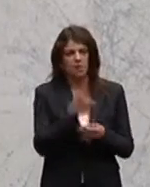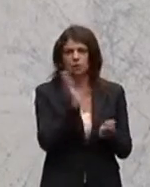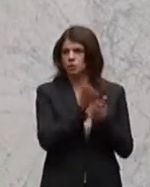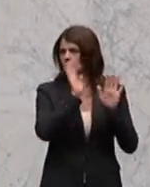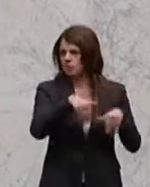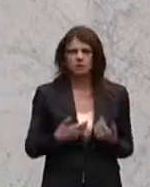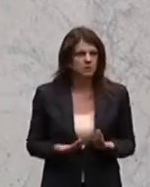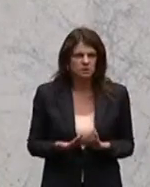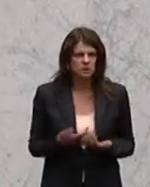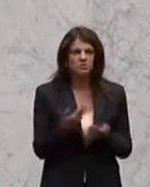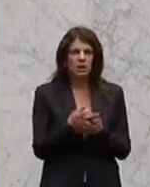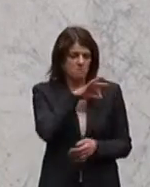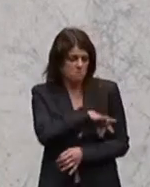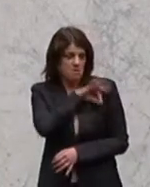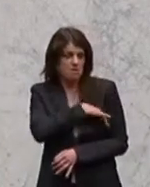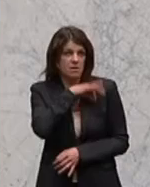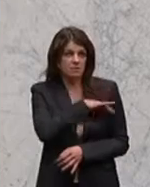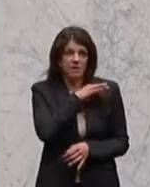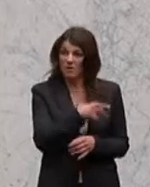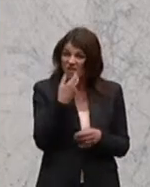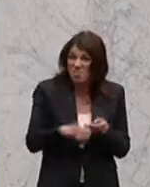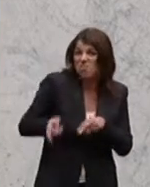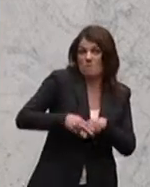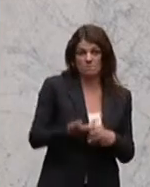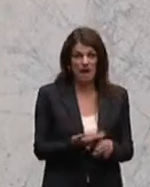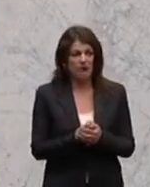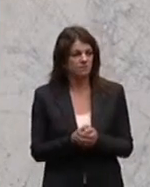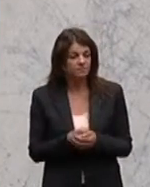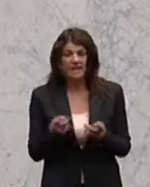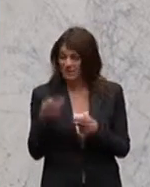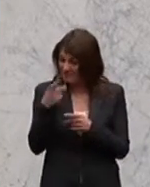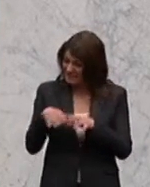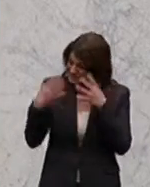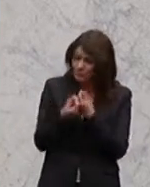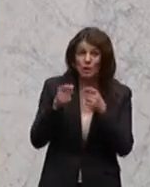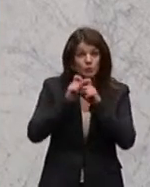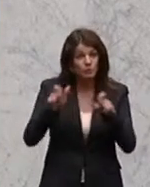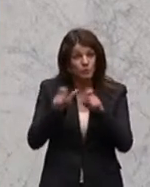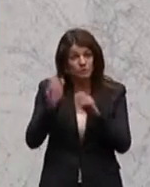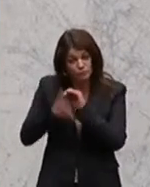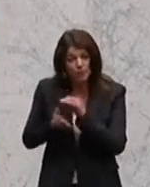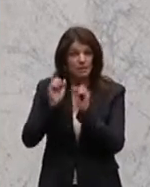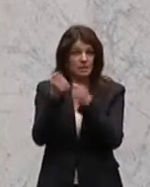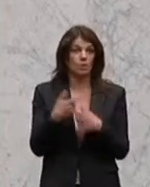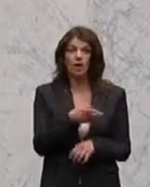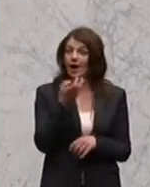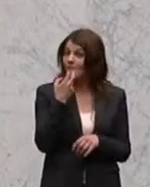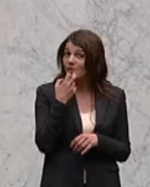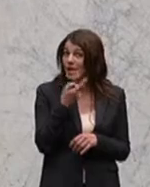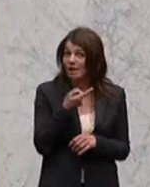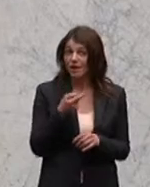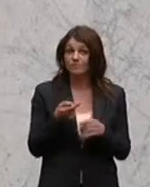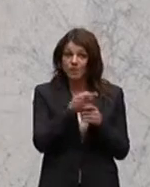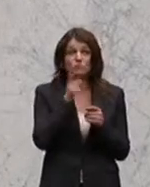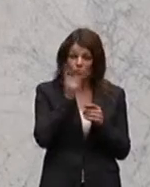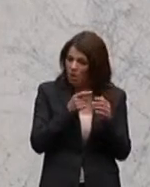so viel kassiert und bald noch mehr, als sie hier hätten, bei der gesamten Schuldenschnittaktion ohne Auspufferung, die jetzt kommt,